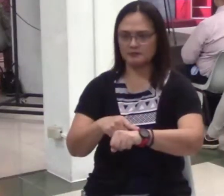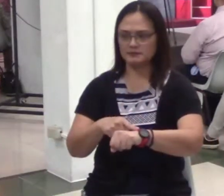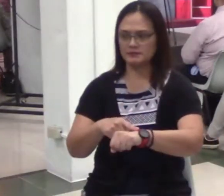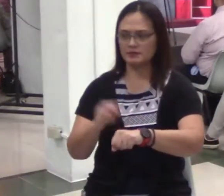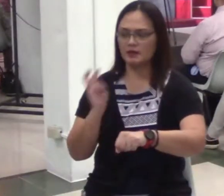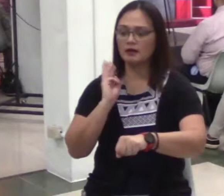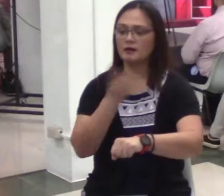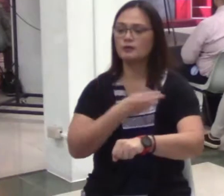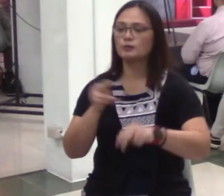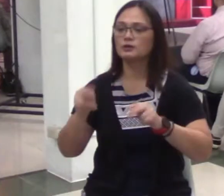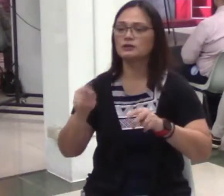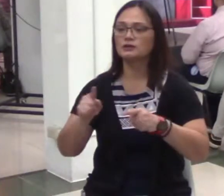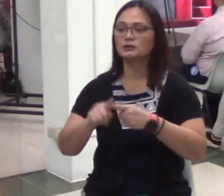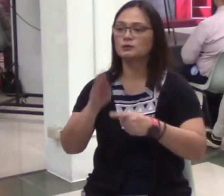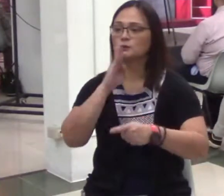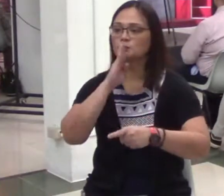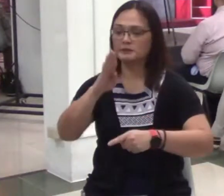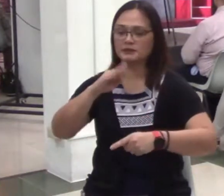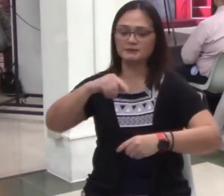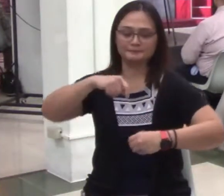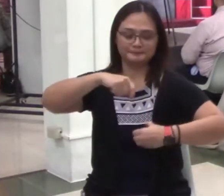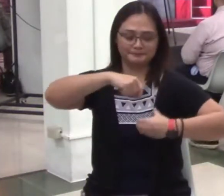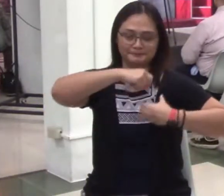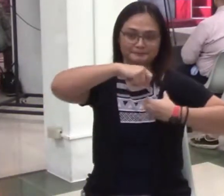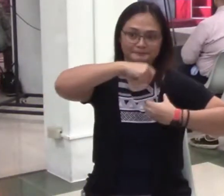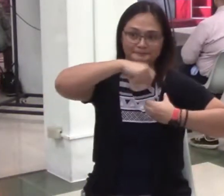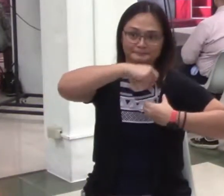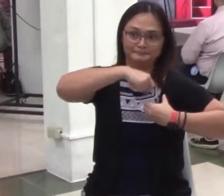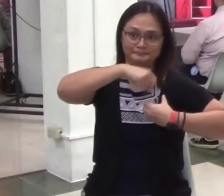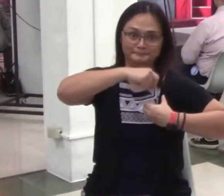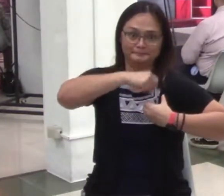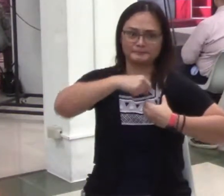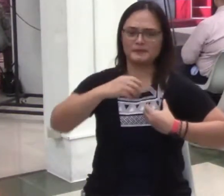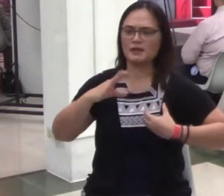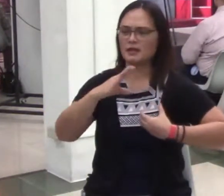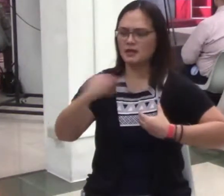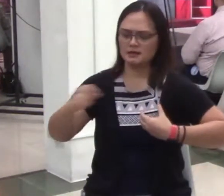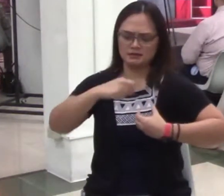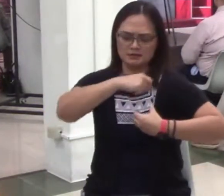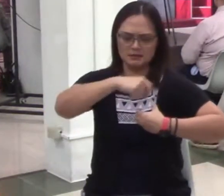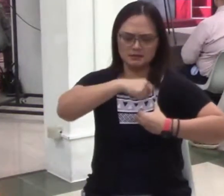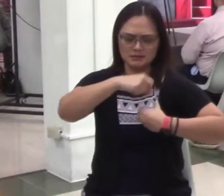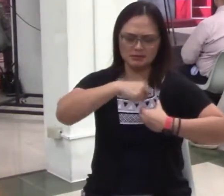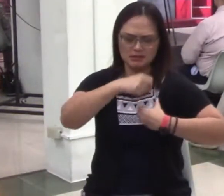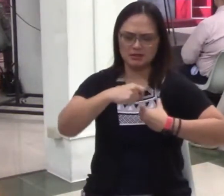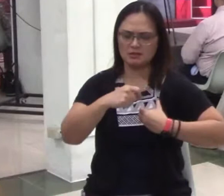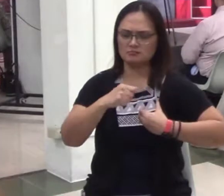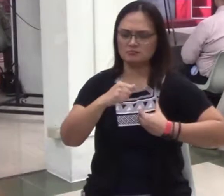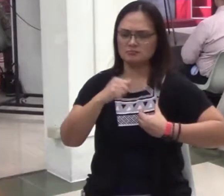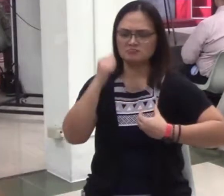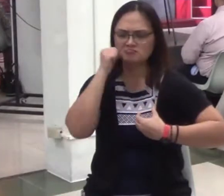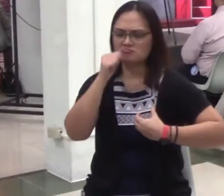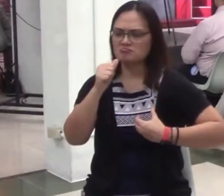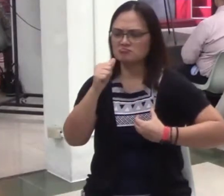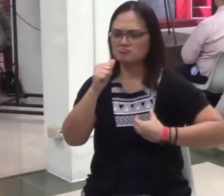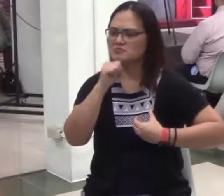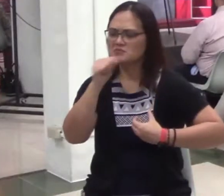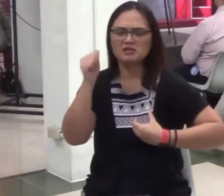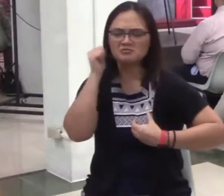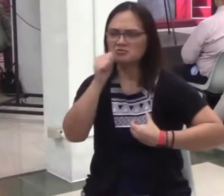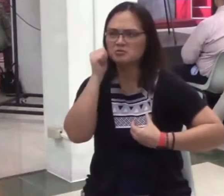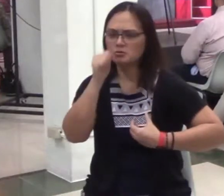Amen? And steering is not always based on emotion. Hindi porque